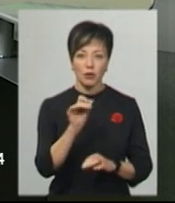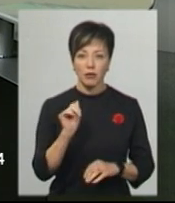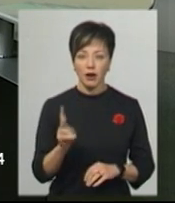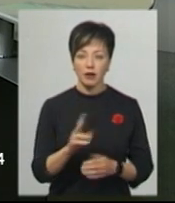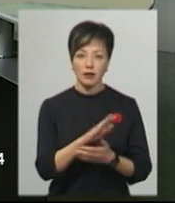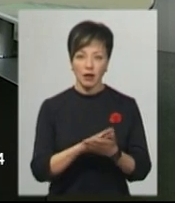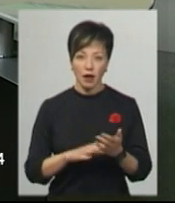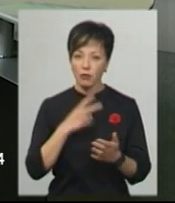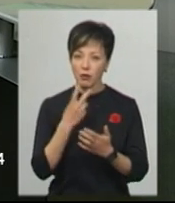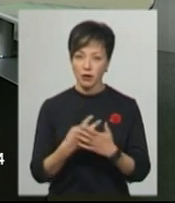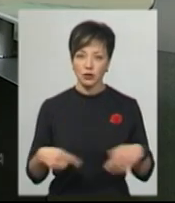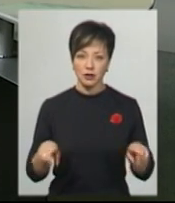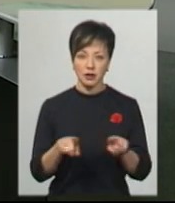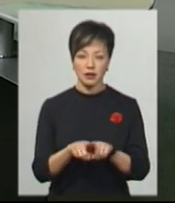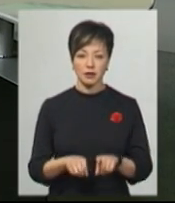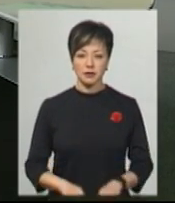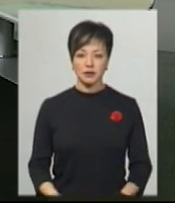Рибак. Далі ви побачите.